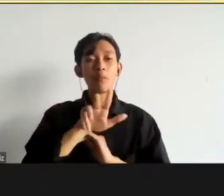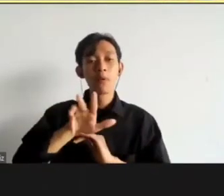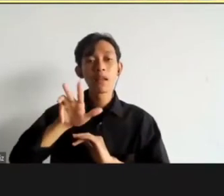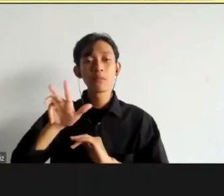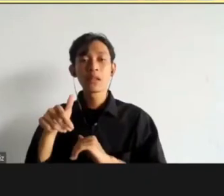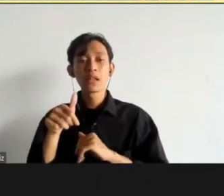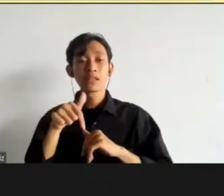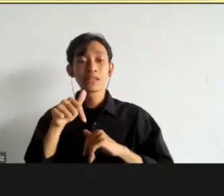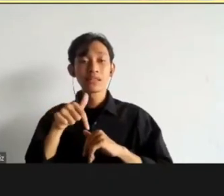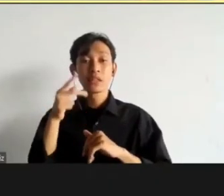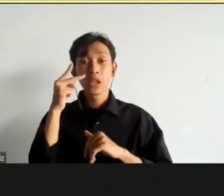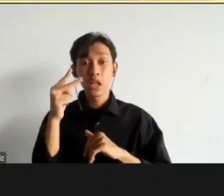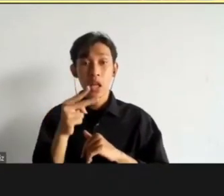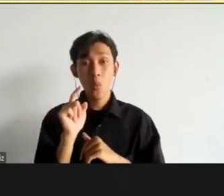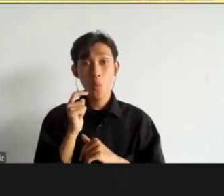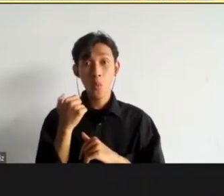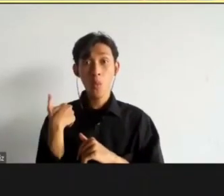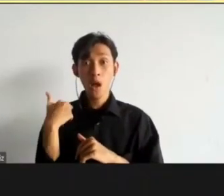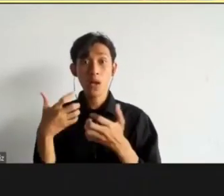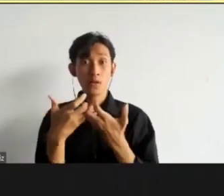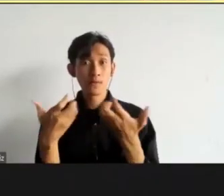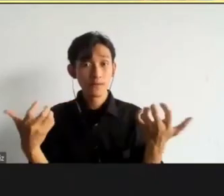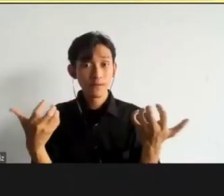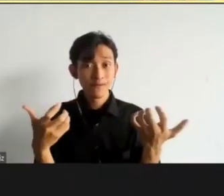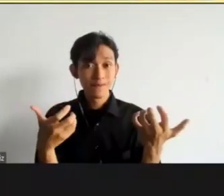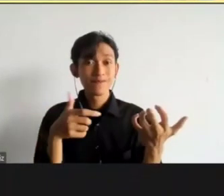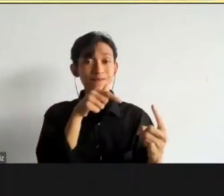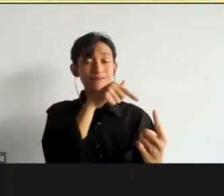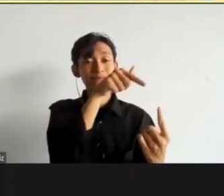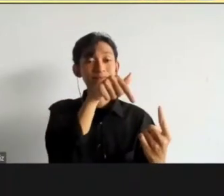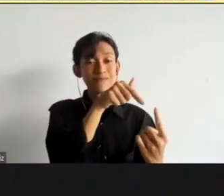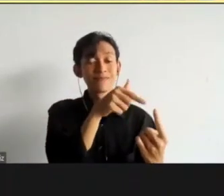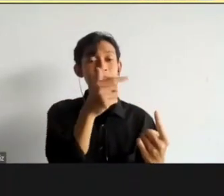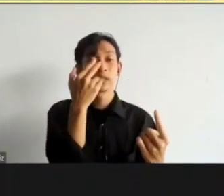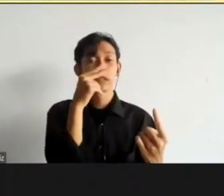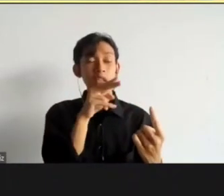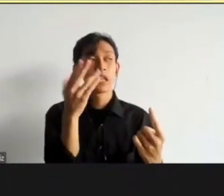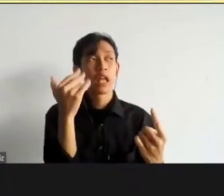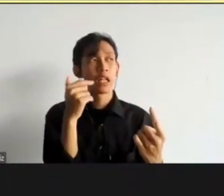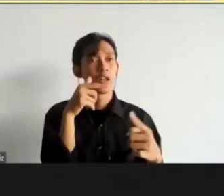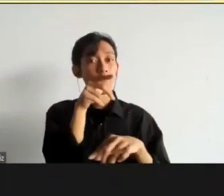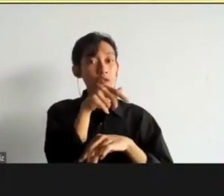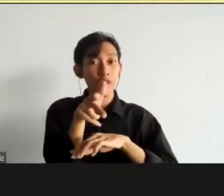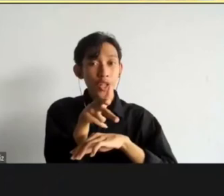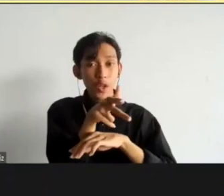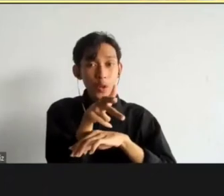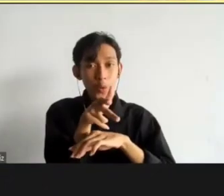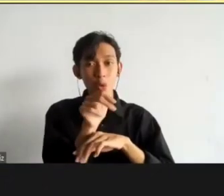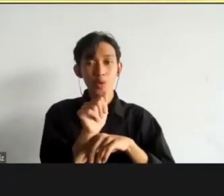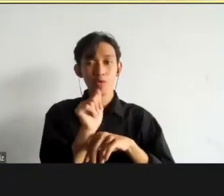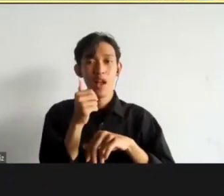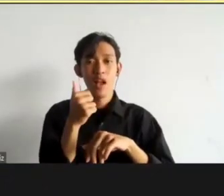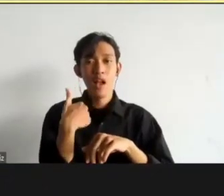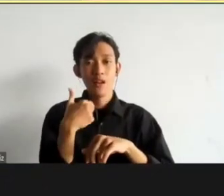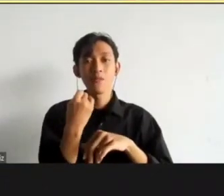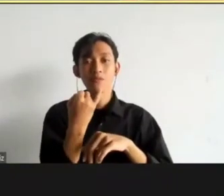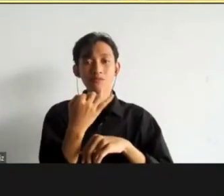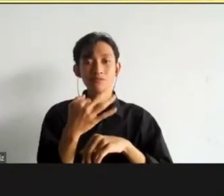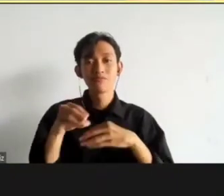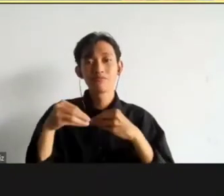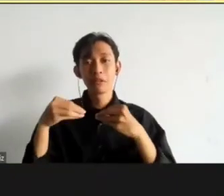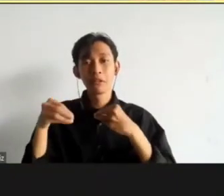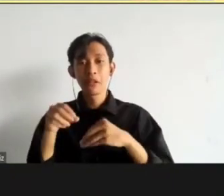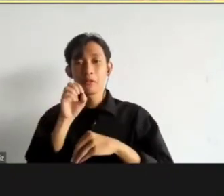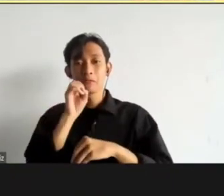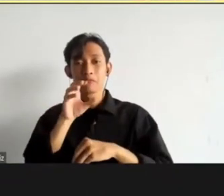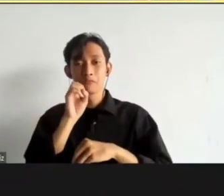Di sini terlihat perbedaan antara plea bargain yang tadi kita lihat di dalam video dan kemudian berbagai materi yang sudah saya